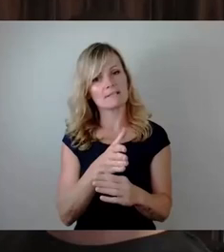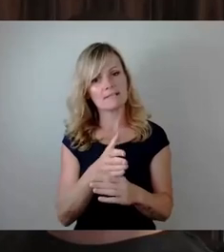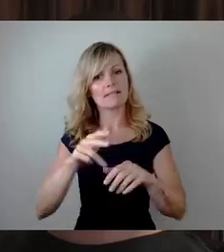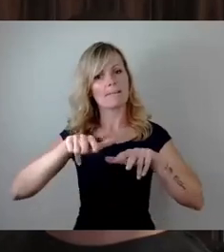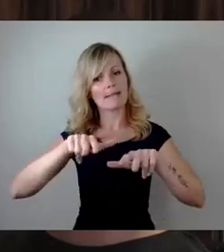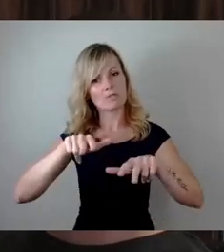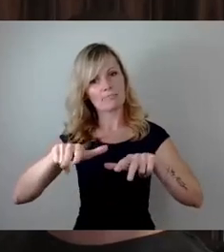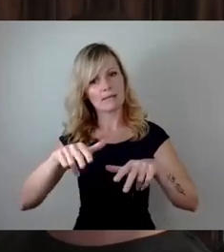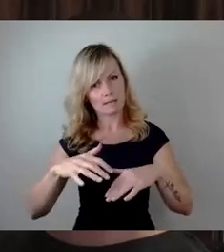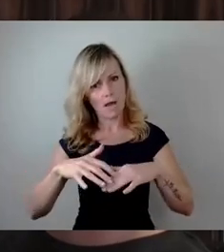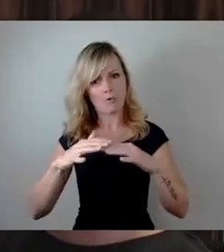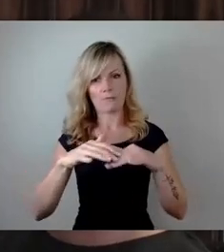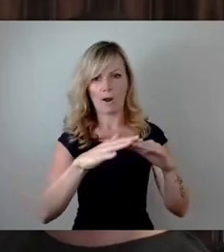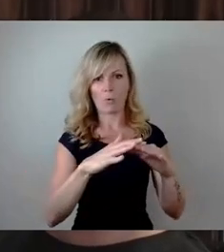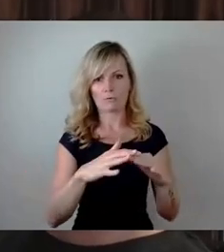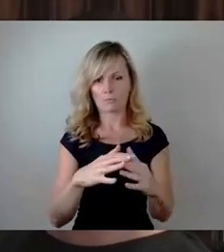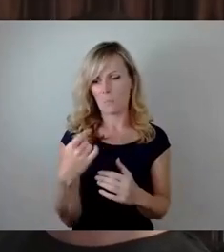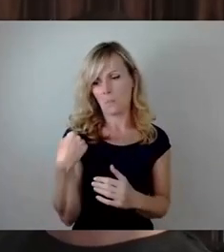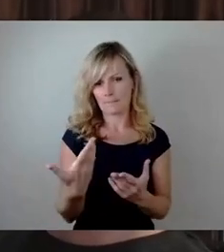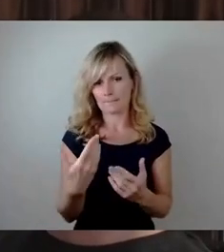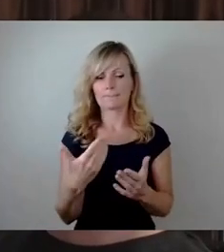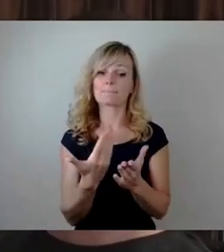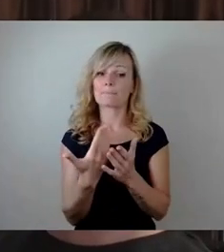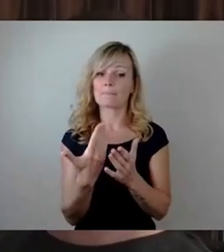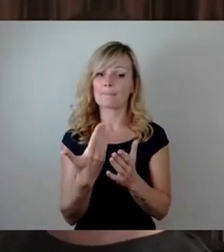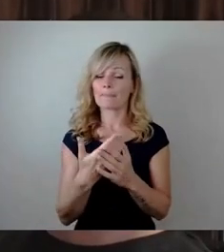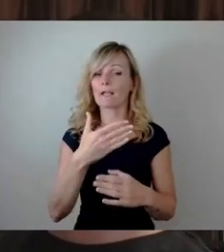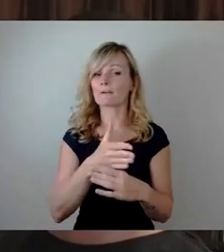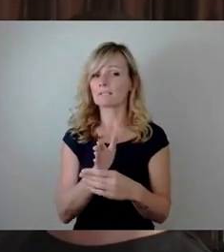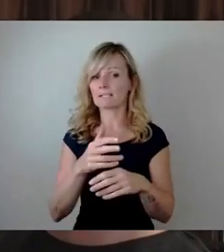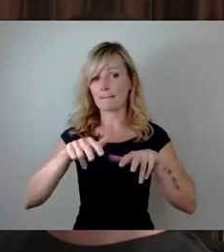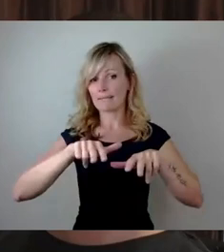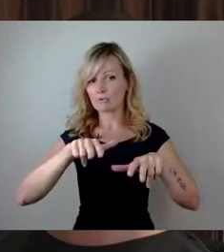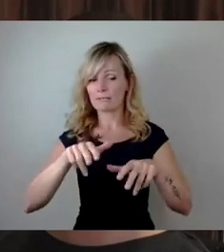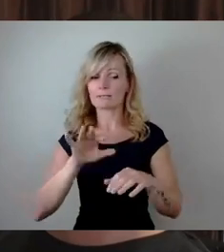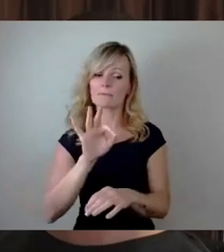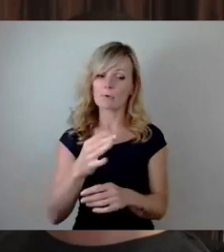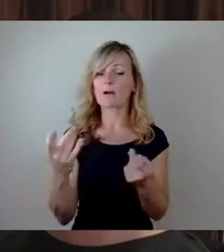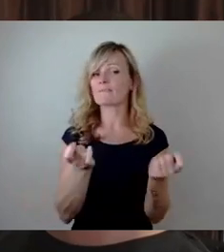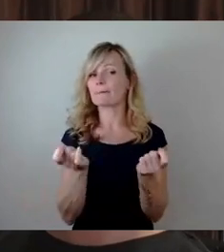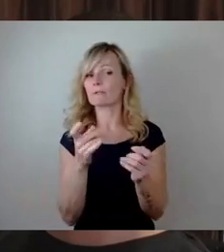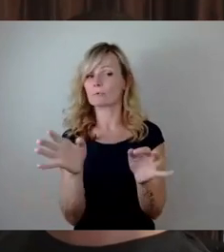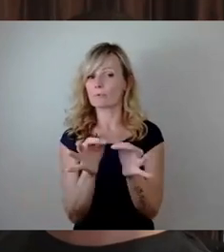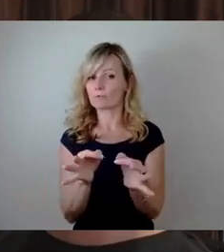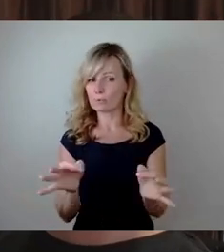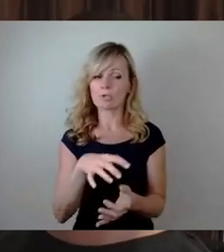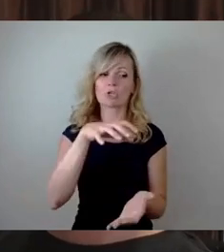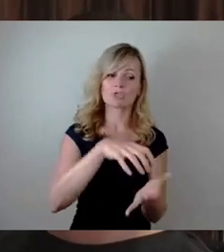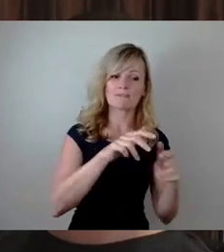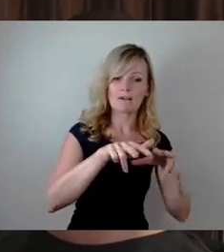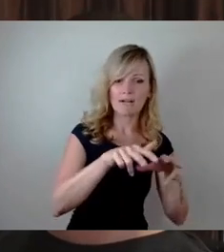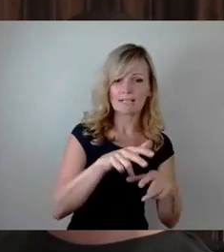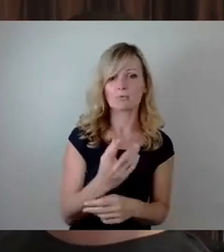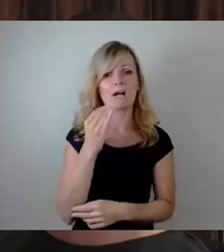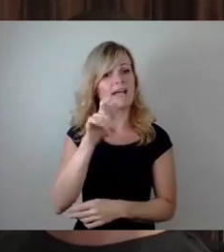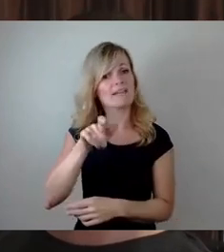in der Vergangenheit. Diese Quartiersmanagements sorgen jeweils für eine Vermittlungsfunktion zwischen Stadtverwaltung und den Einwohnerinnen und